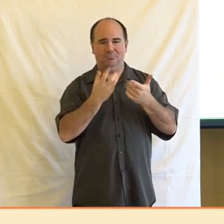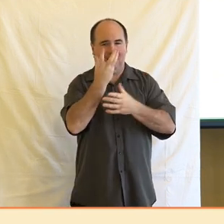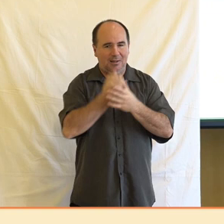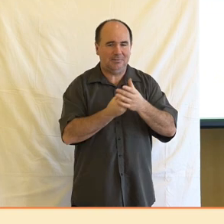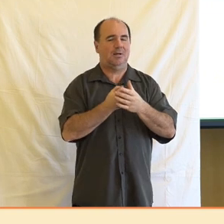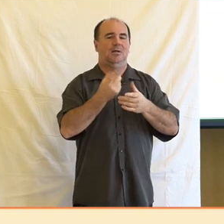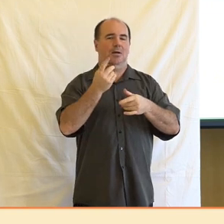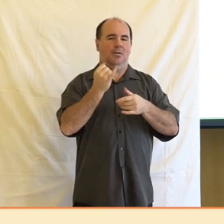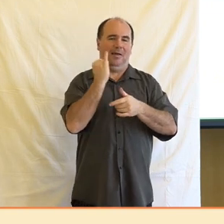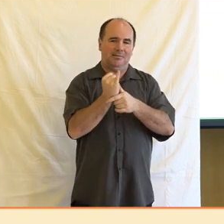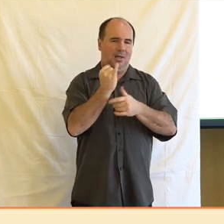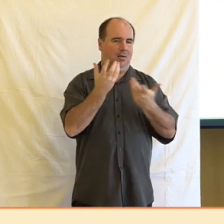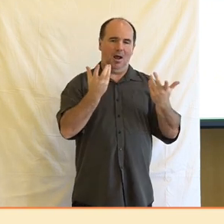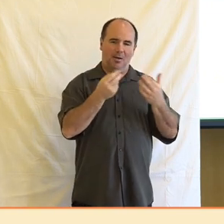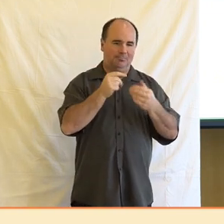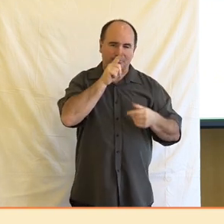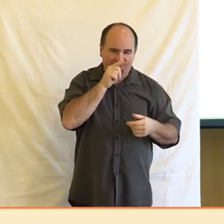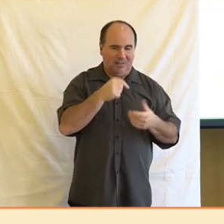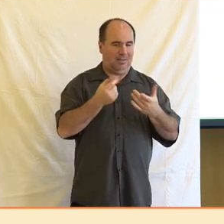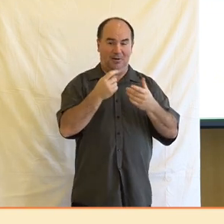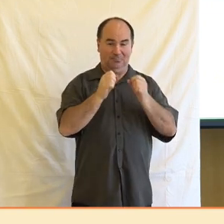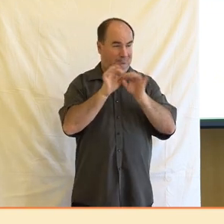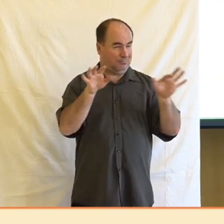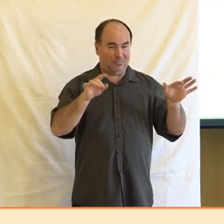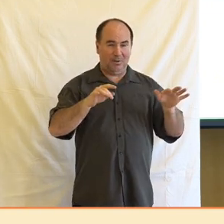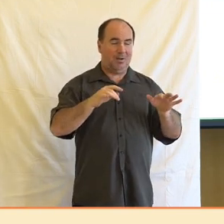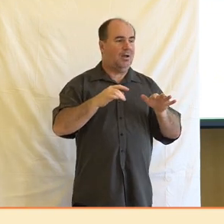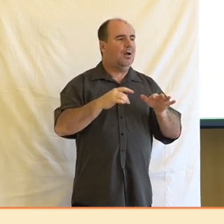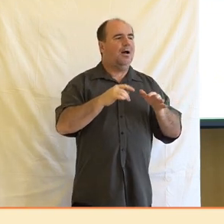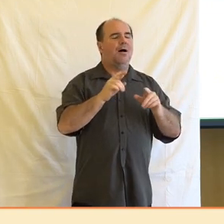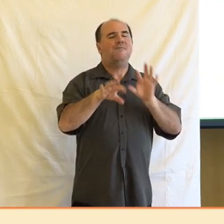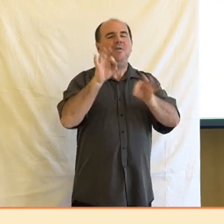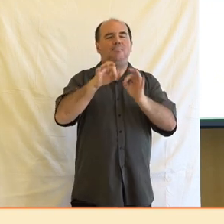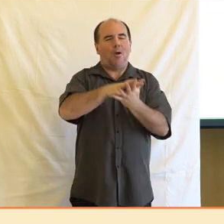době hrají významnou roli ve výběru obsahu.